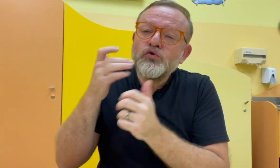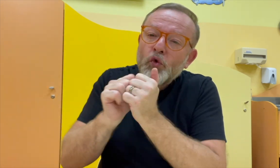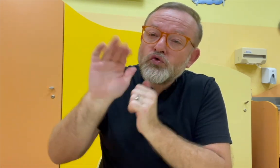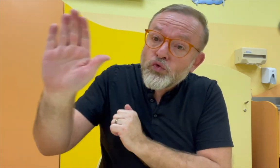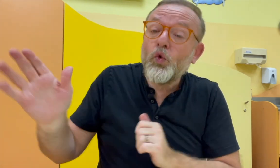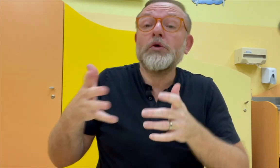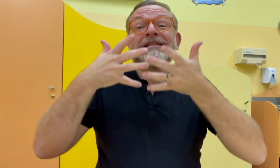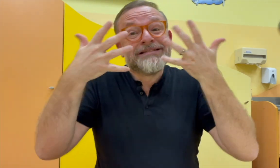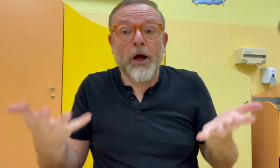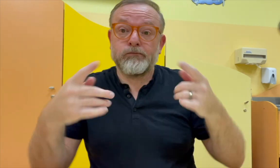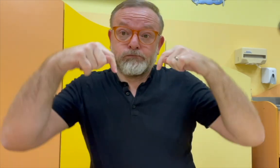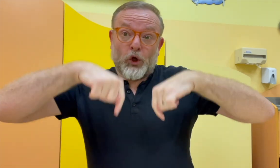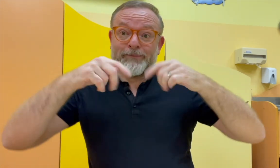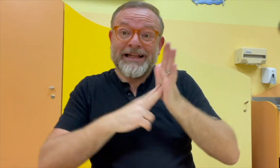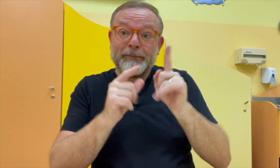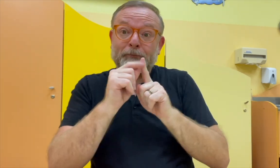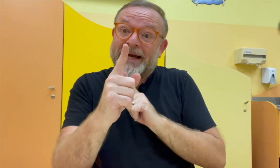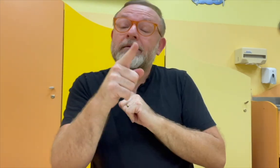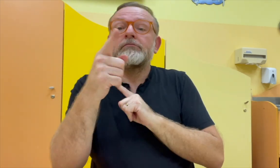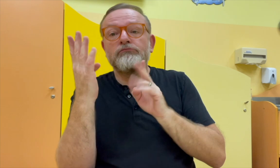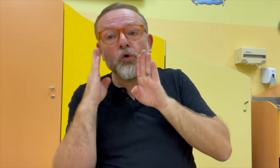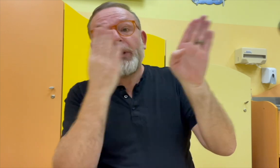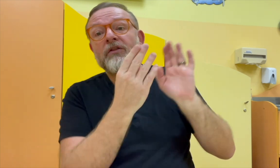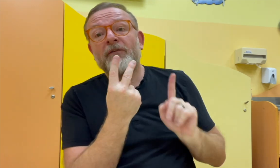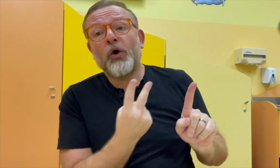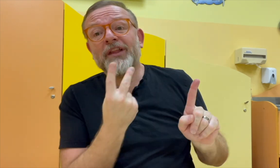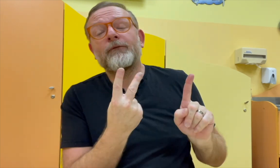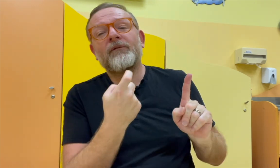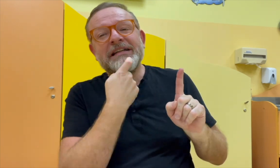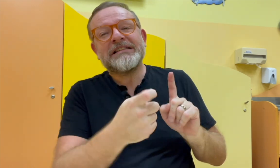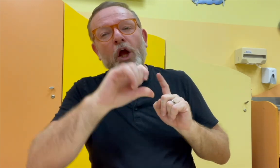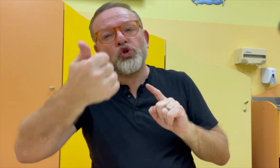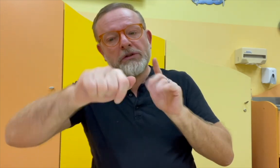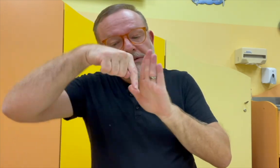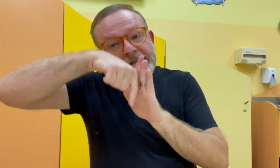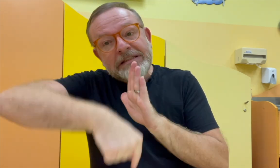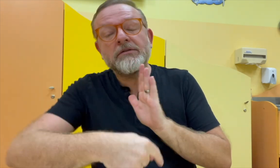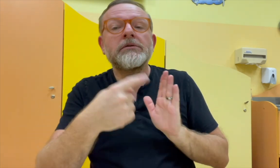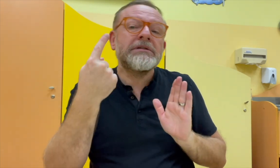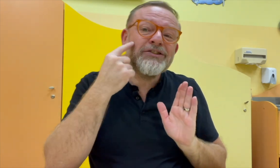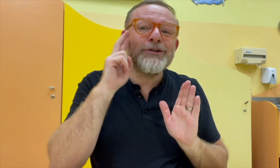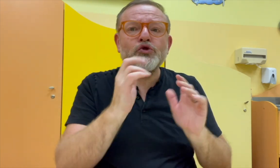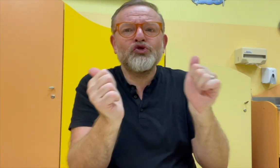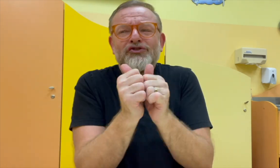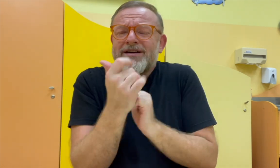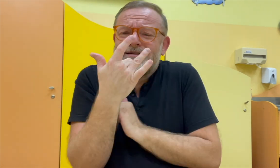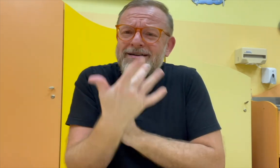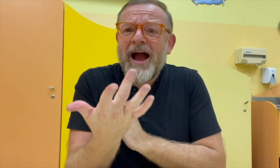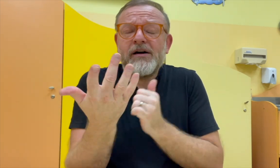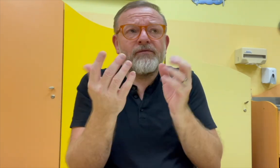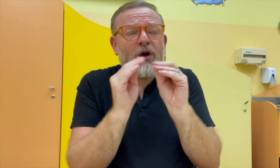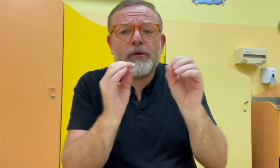mají zkušenosti s výukou v tandemu, nebo se obrátit na kolegyní Votavovou v MPI, která určitě